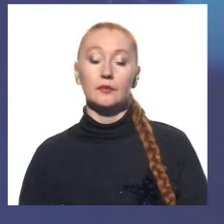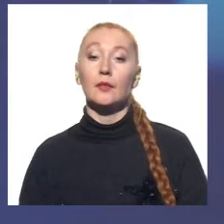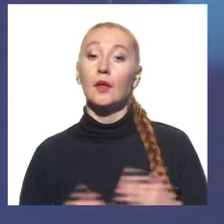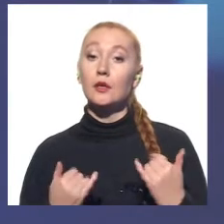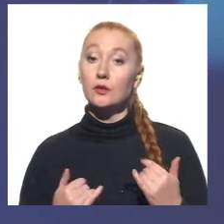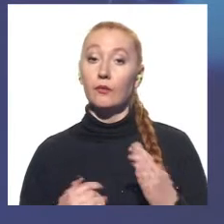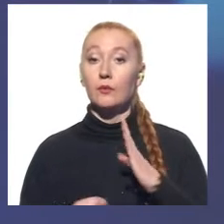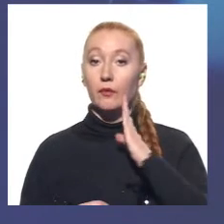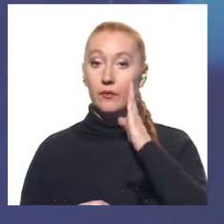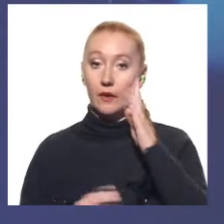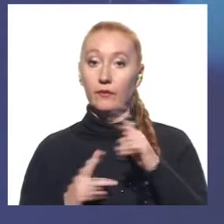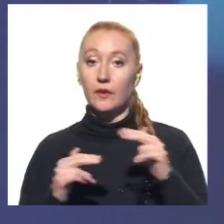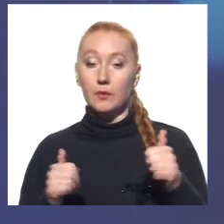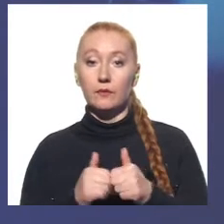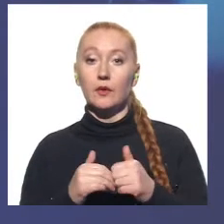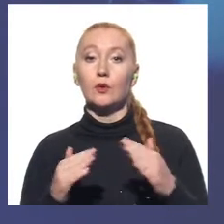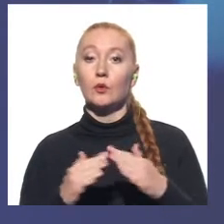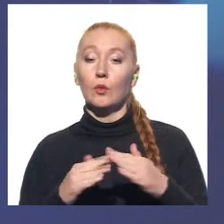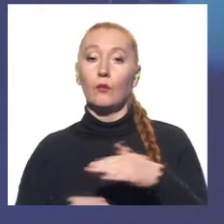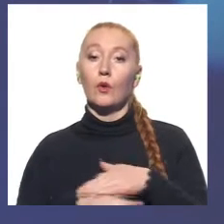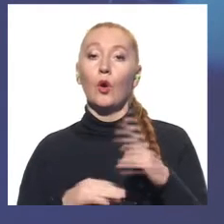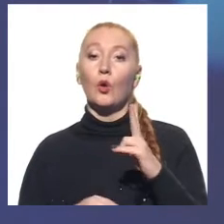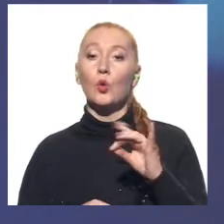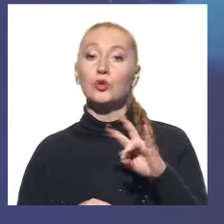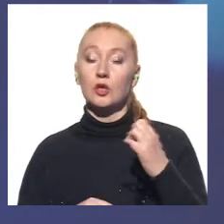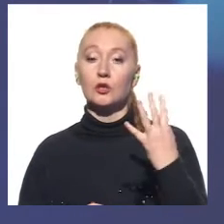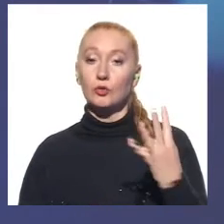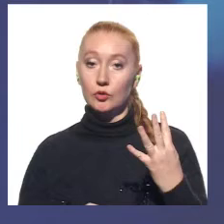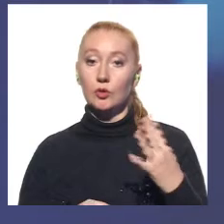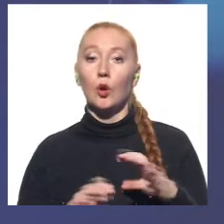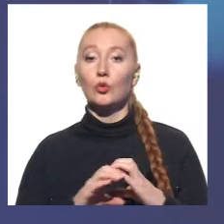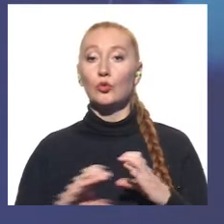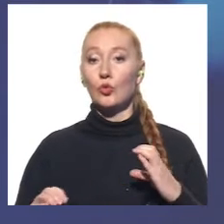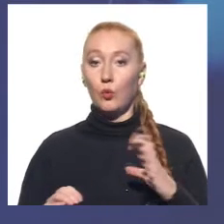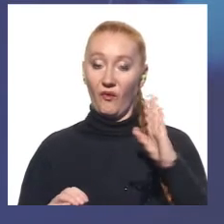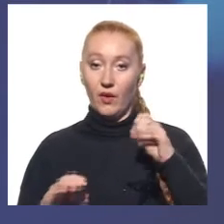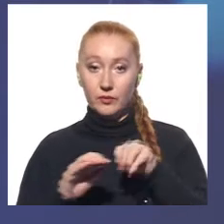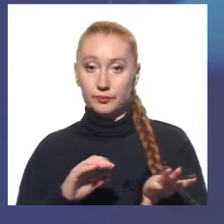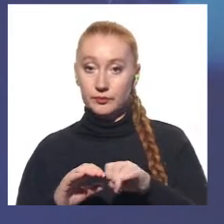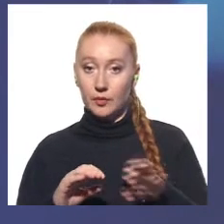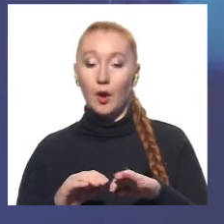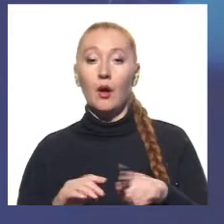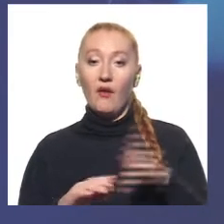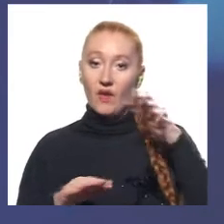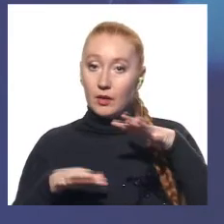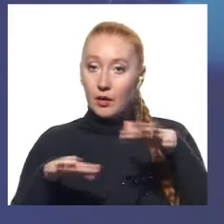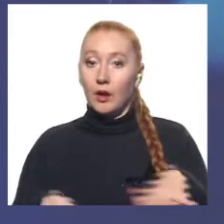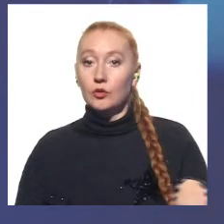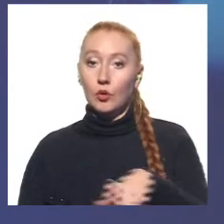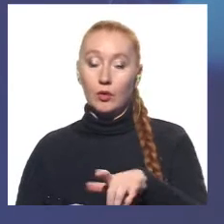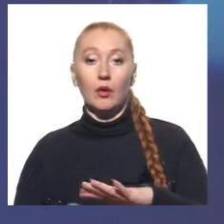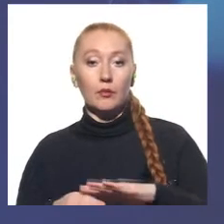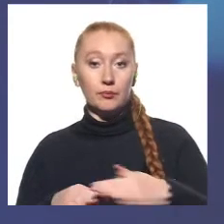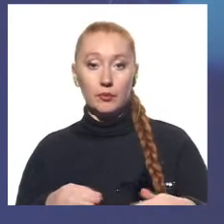Сьогодні зранку у Дніпрі біля будинку по провулку Крушельницької 4 прорвало трубу. Водою залило дорогу перед домом. Вона